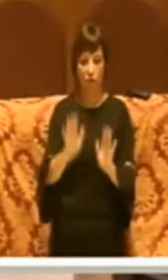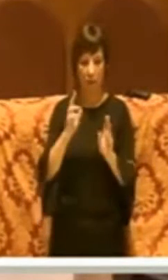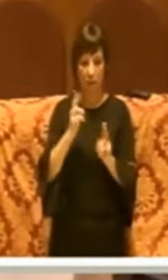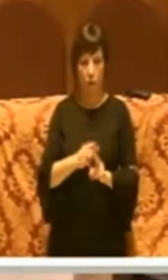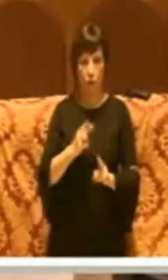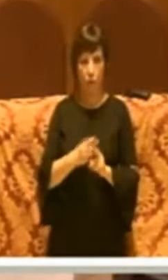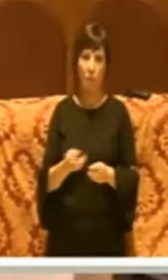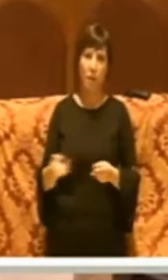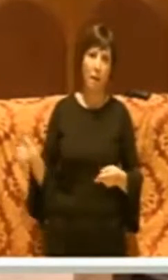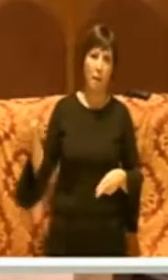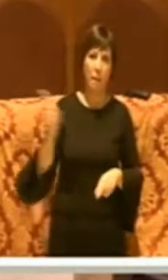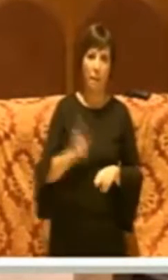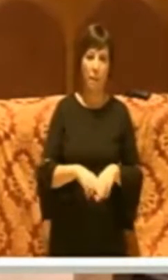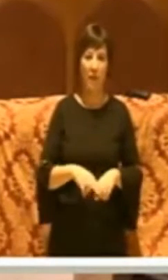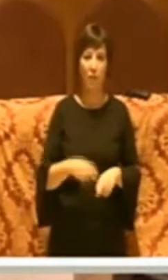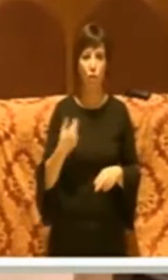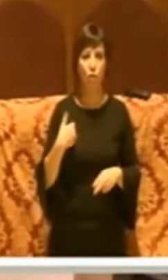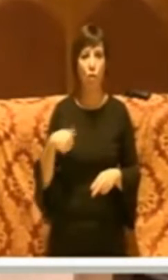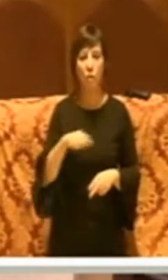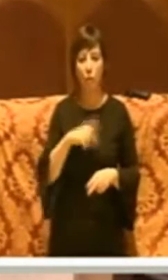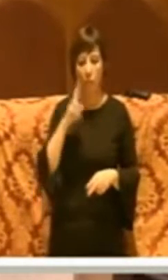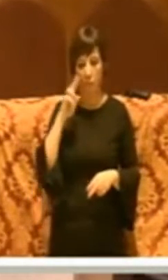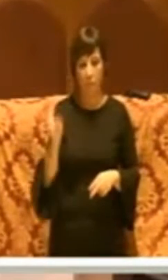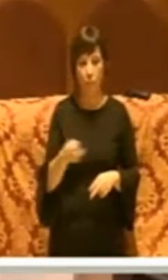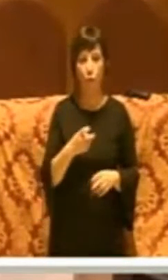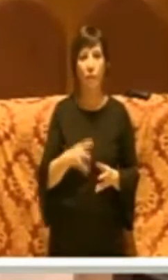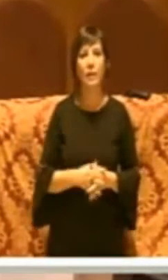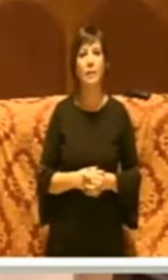peggio di come l'abbiamo trovata.